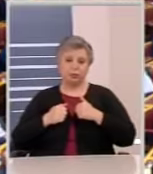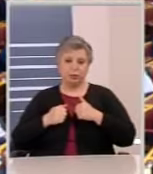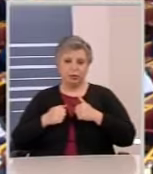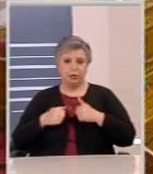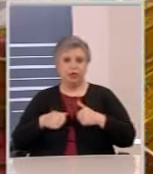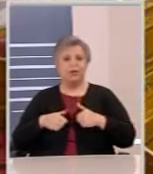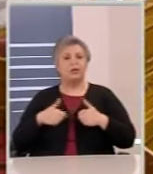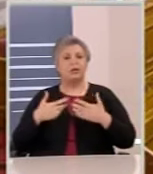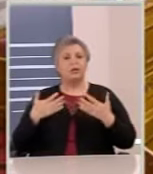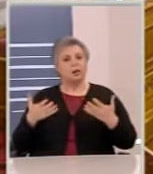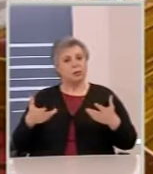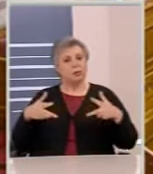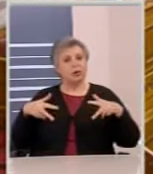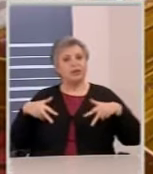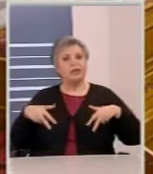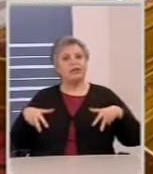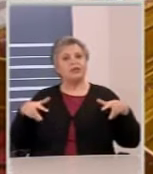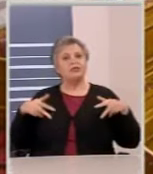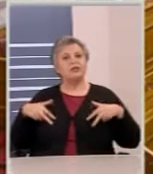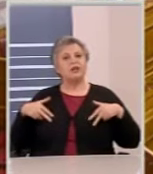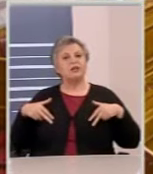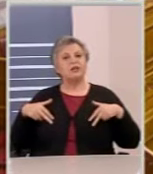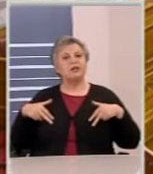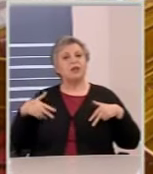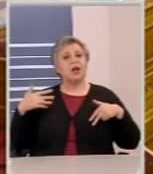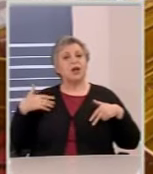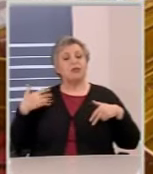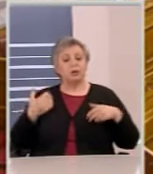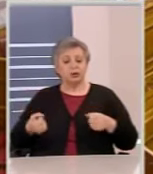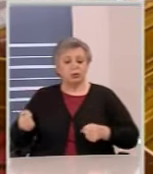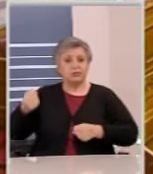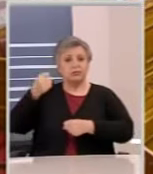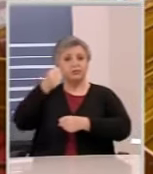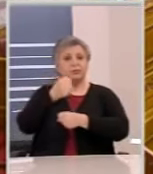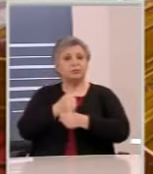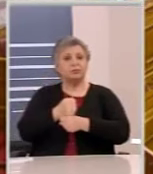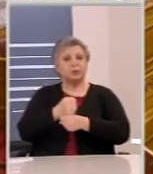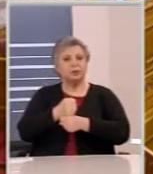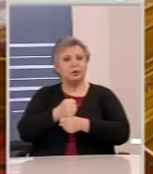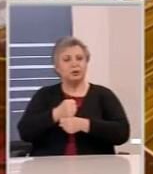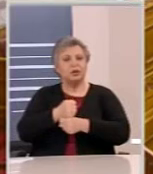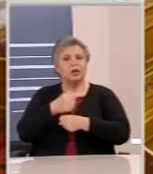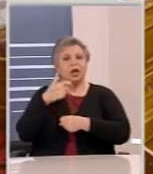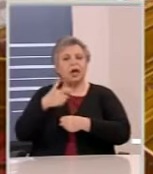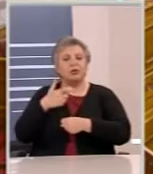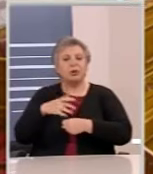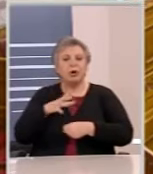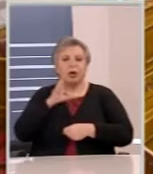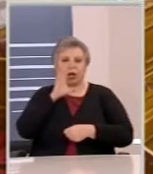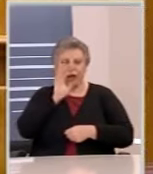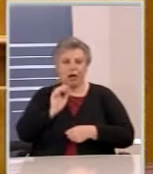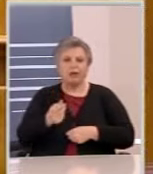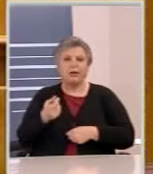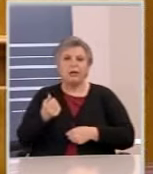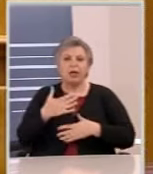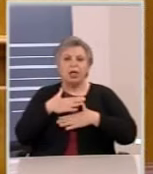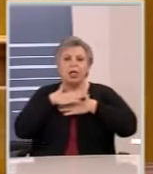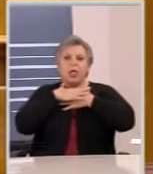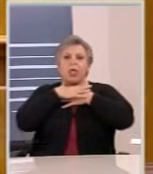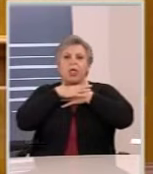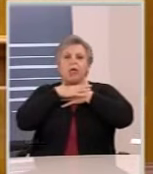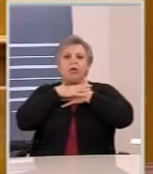η οποία παρέλαβε τη χώρα σε συνθήκες οικονομικής ασφυξίας και χρεοκοπίας.